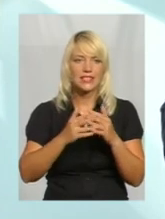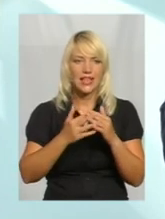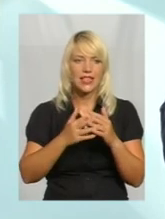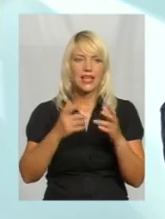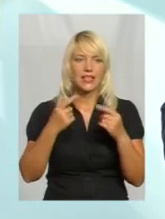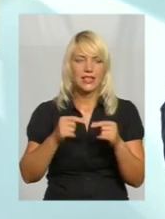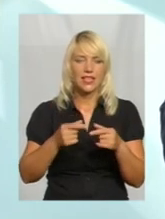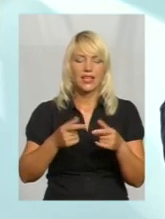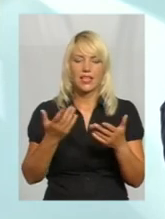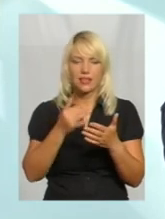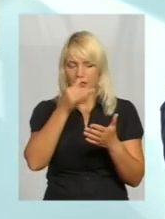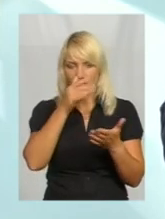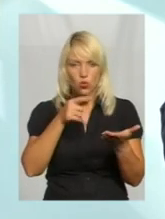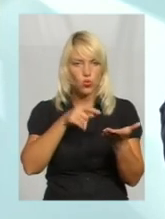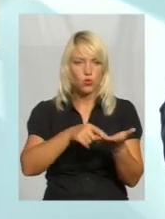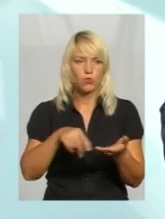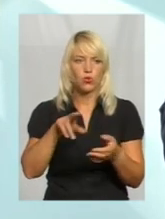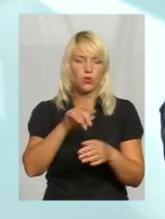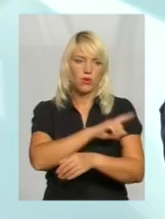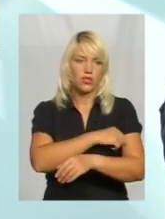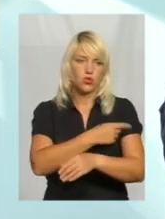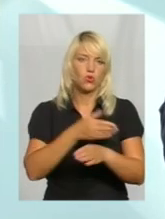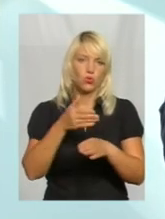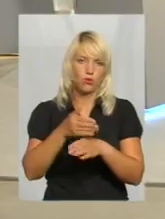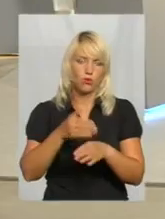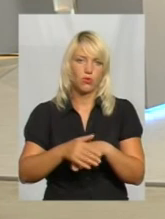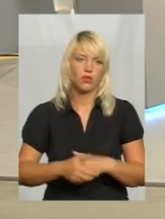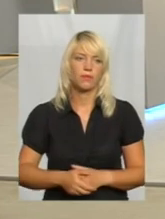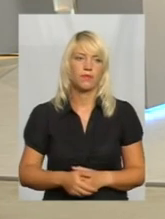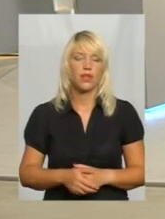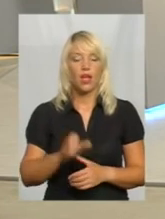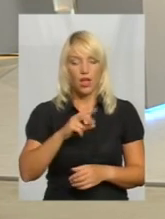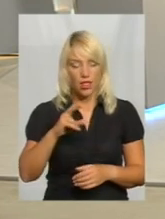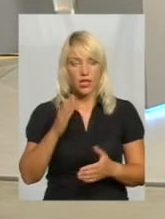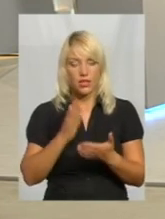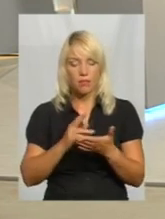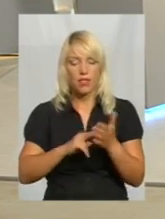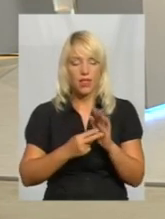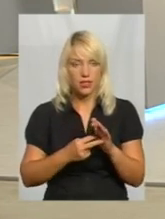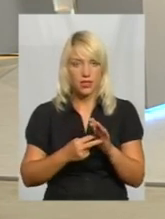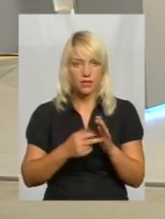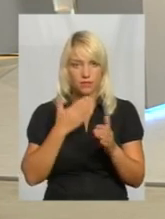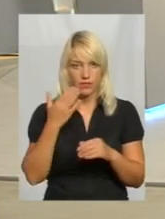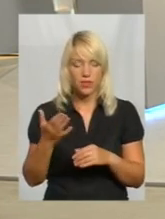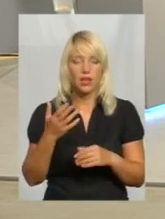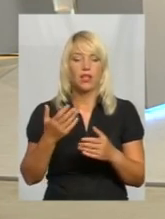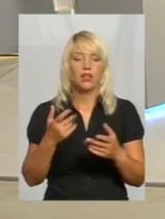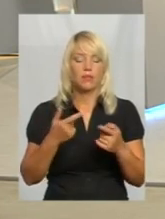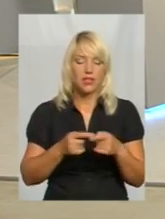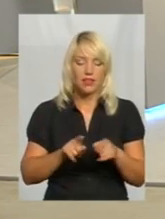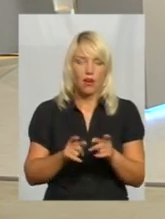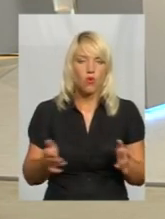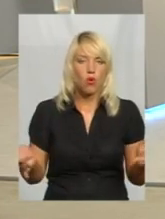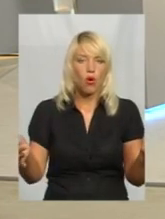дійсно ще недоступні до медичної допомоги. Але ж є плани, як… Плани ми охопили так мережу